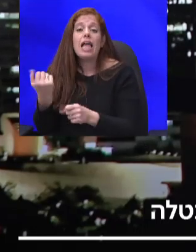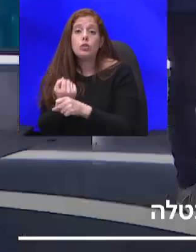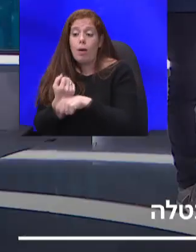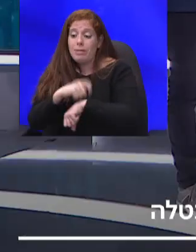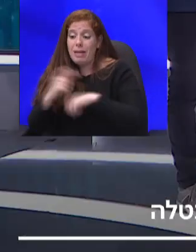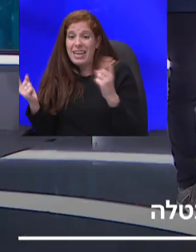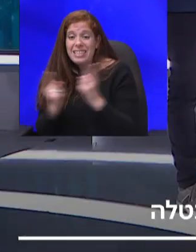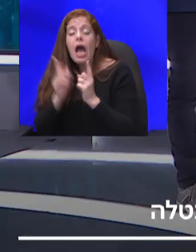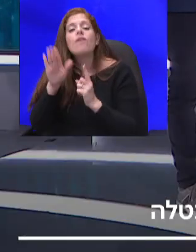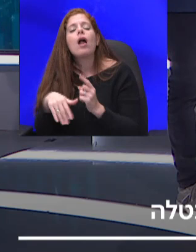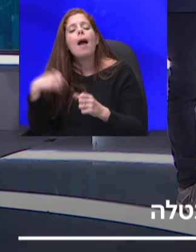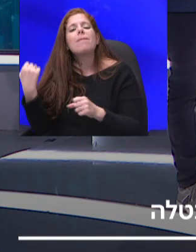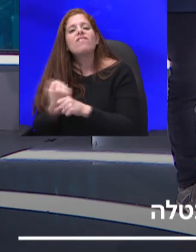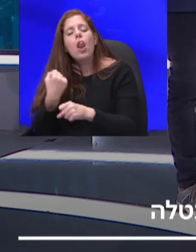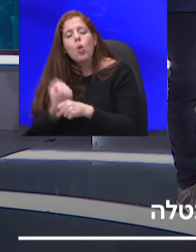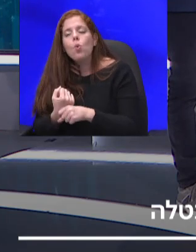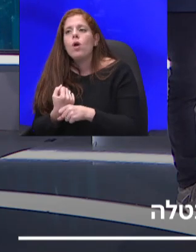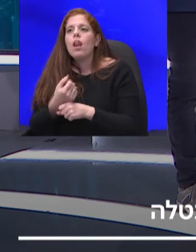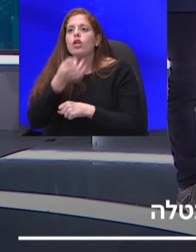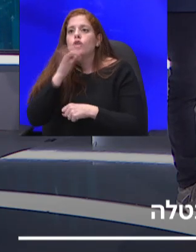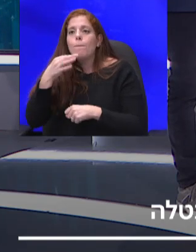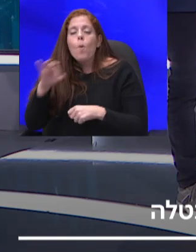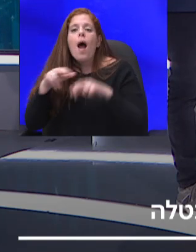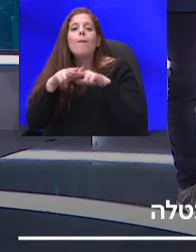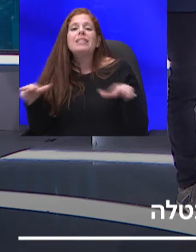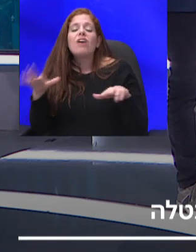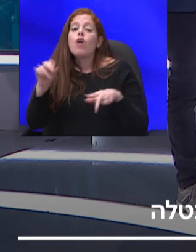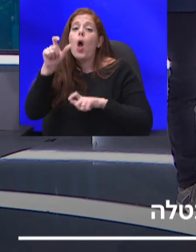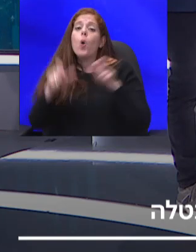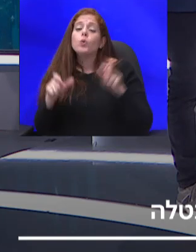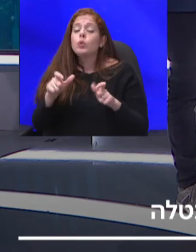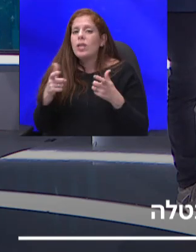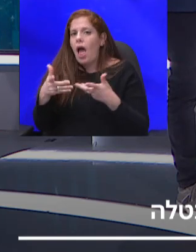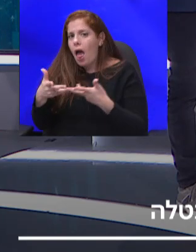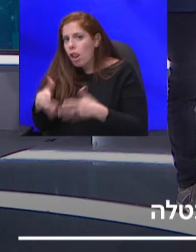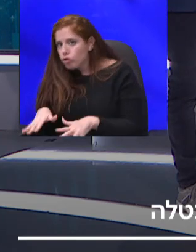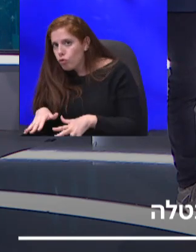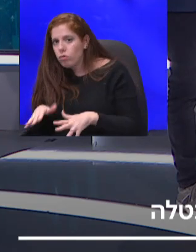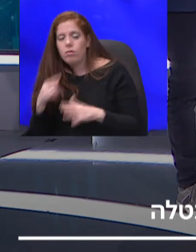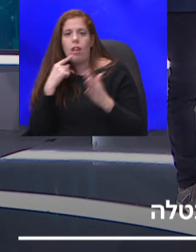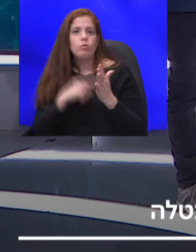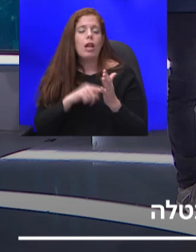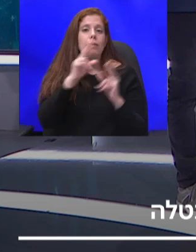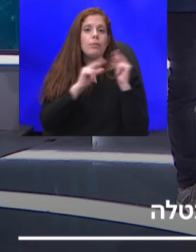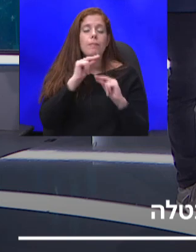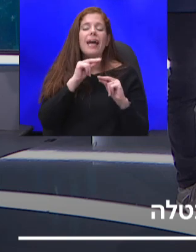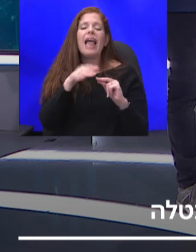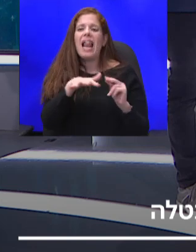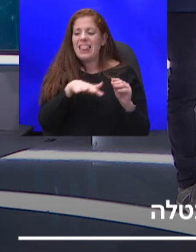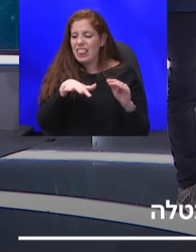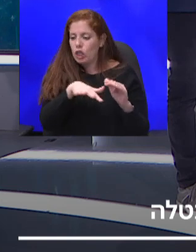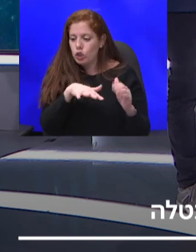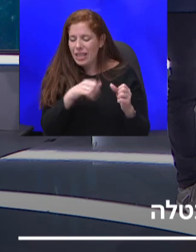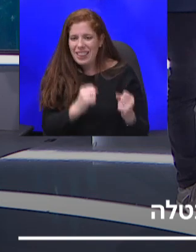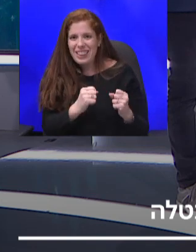לשיפור מצוון של אוכלוסיות יותר חרשות. למשל, אם אני חושבת על תשתית תקשורת, שצריך להשקיע בכל